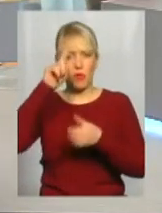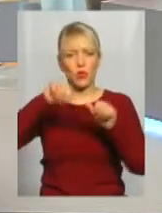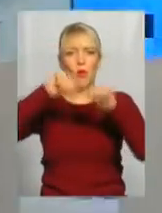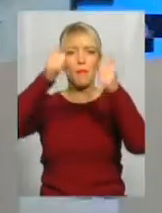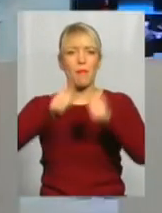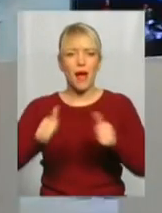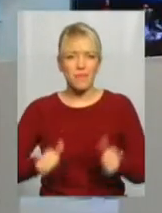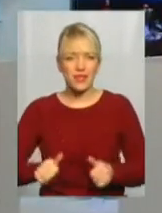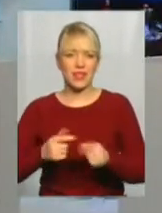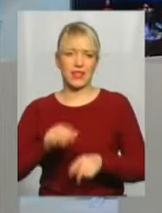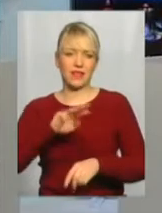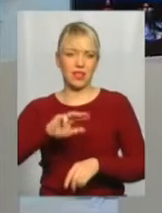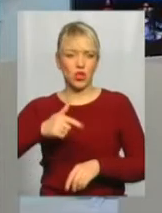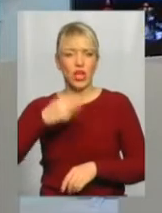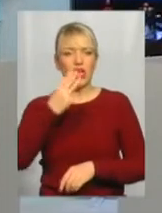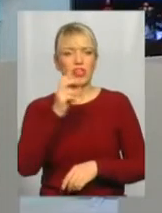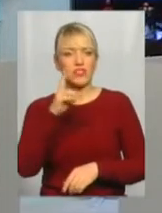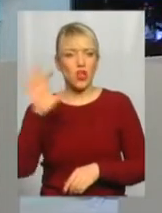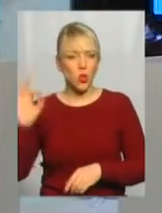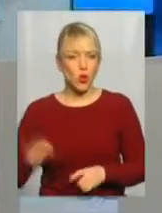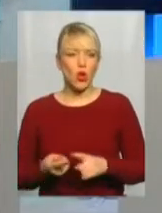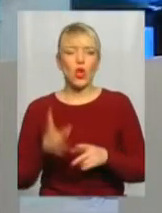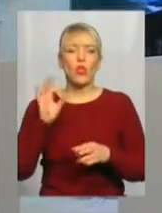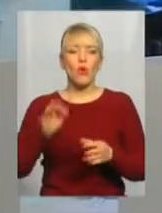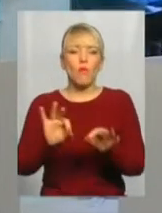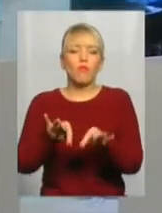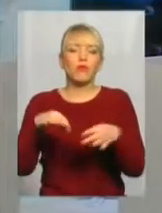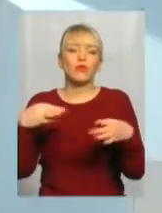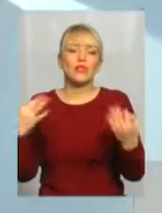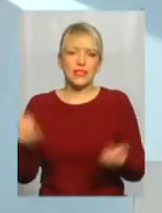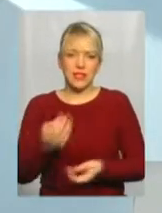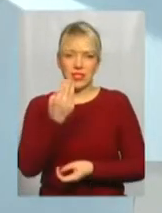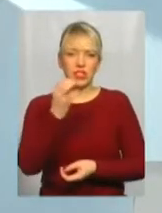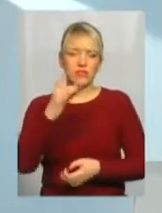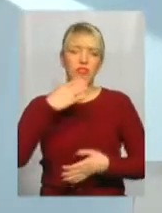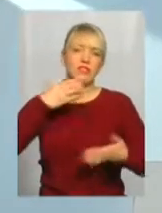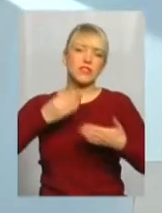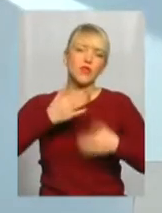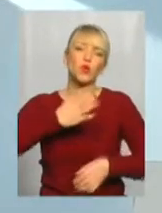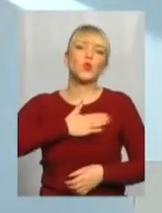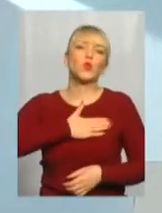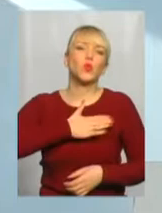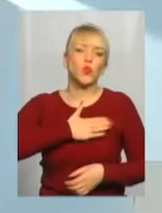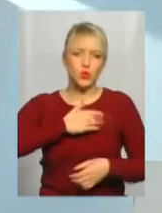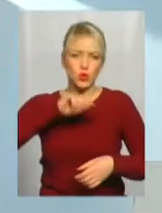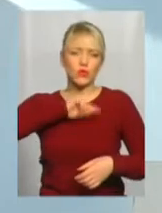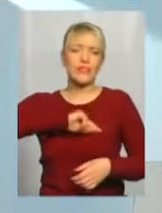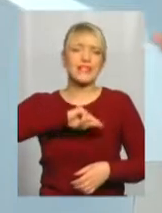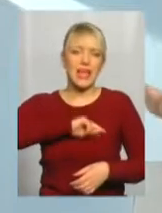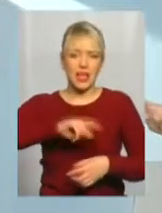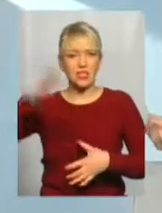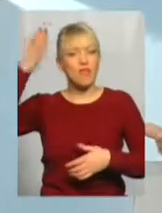Шевченку. Але впустіть Шевченка в свою душу, в своє серце і в свій розум.